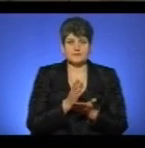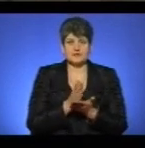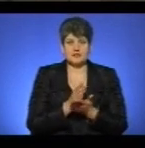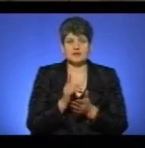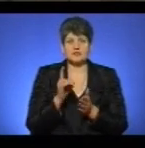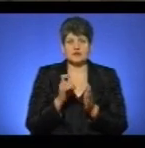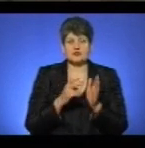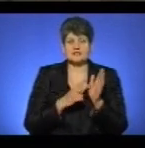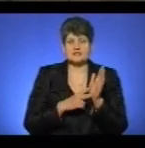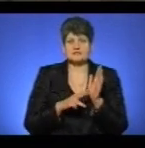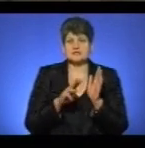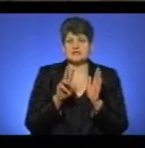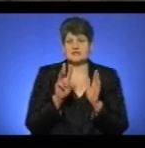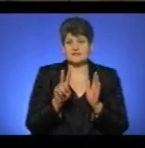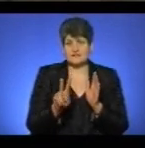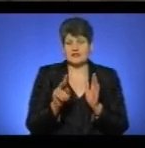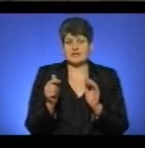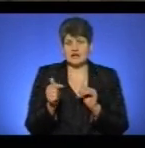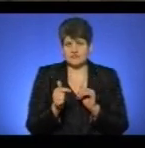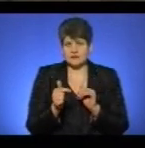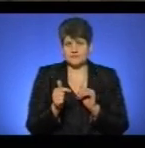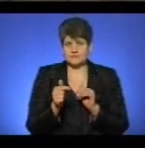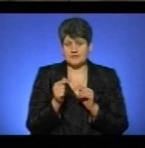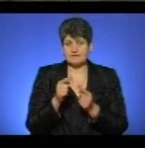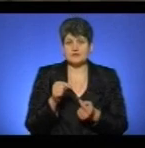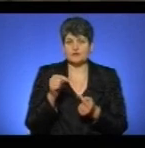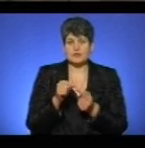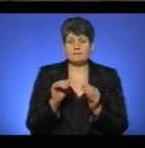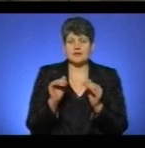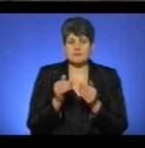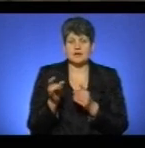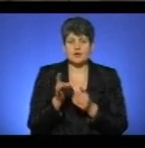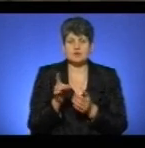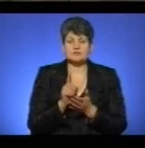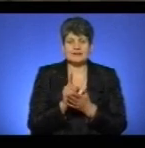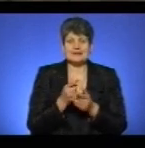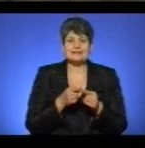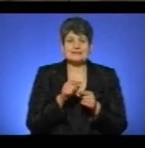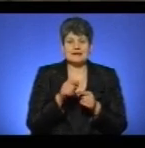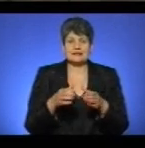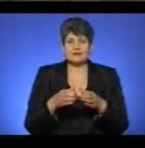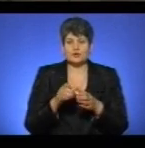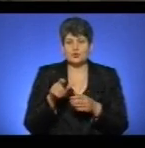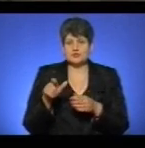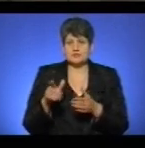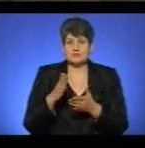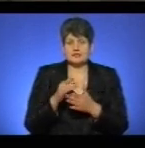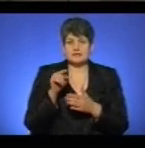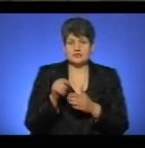172 гривні. Відповідно, мінімальний розмір пенсії для цієї категорії осіб становитиме